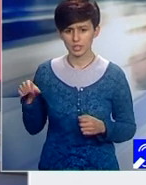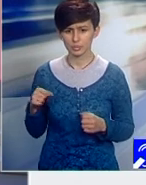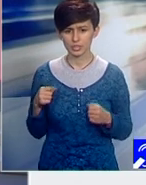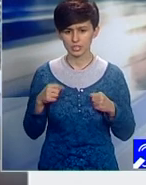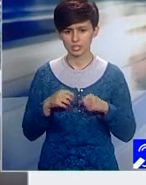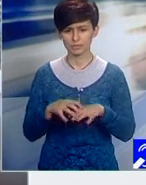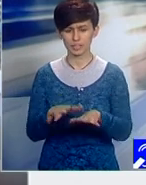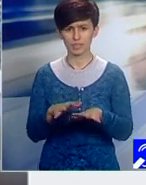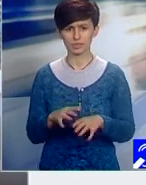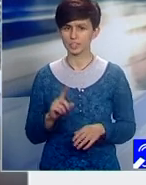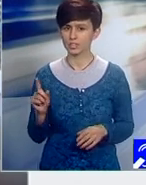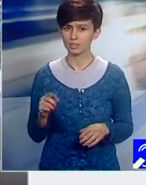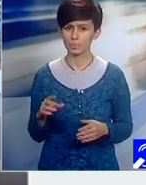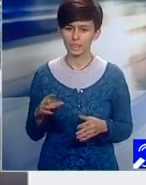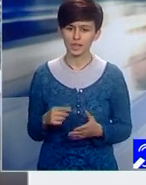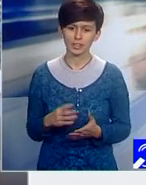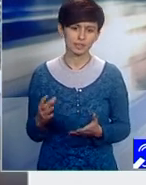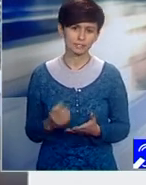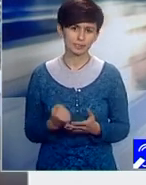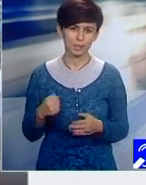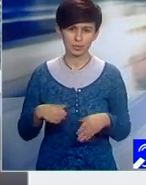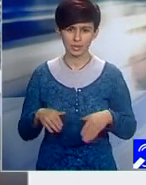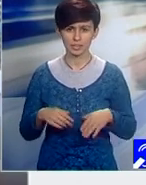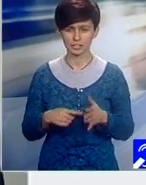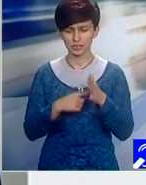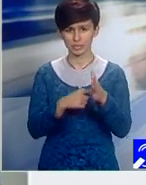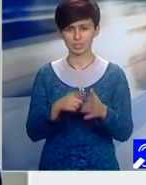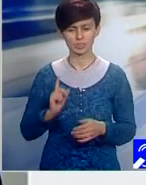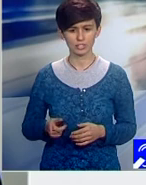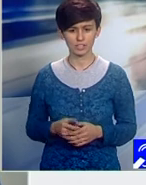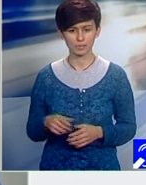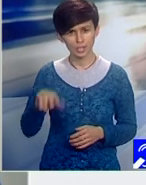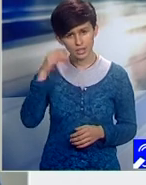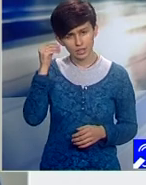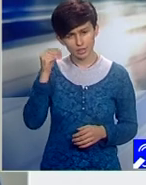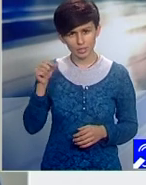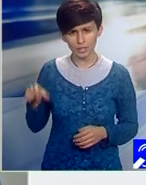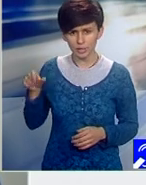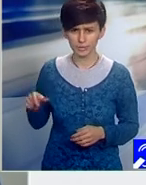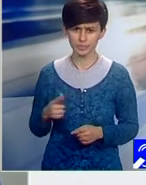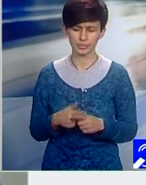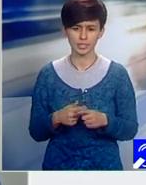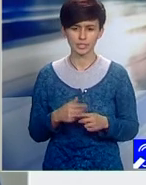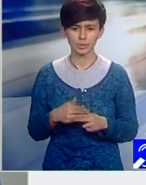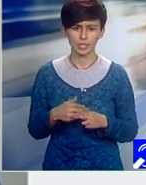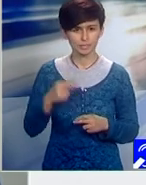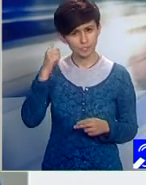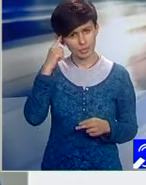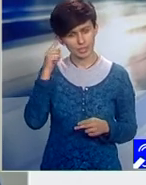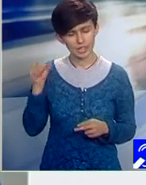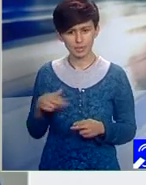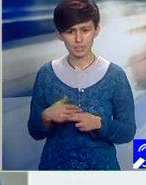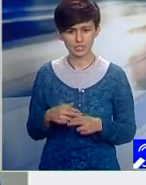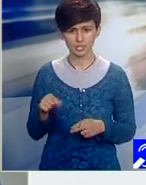ne prezinte ordonanța. Bun. Haideți să aflăm care este părerea pacienților despre această revoluție din